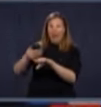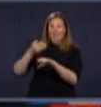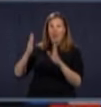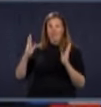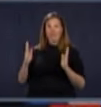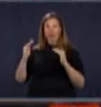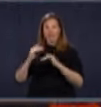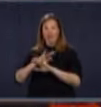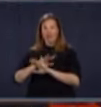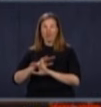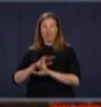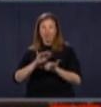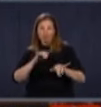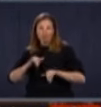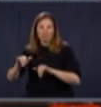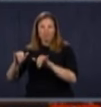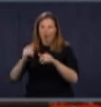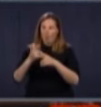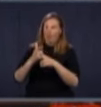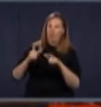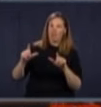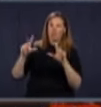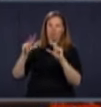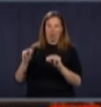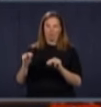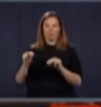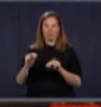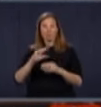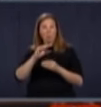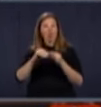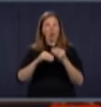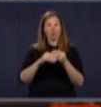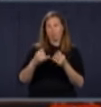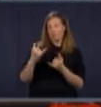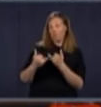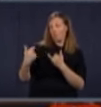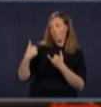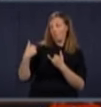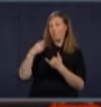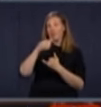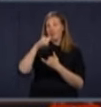Peut-être juste pour ajouter, effectivement, j'étais à Montréal en fin de semaine hier.